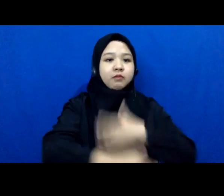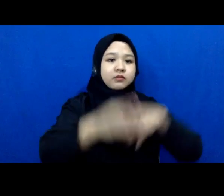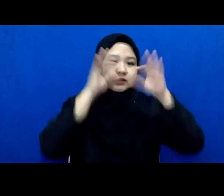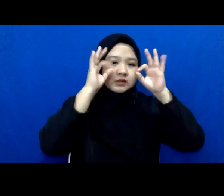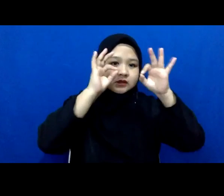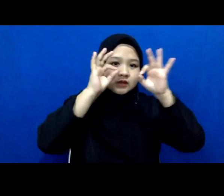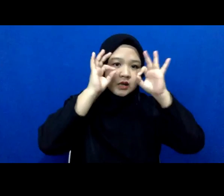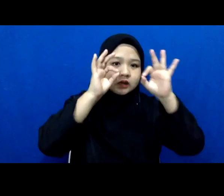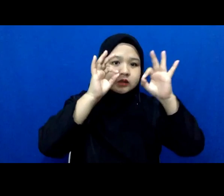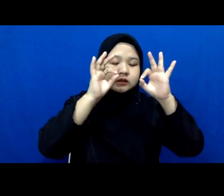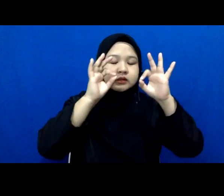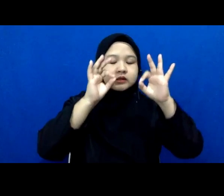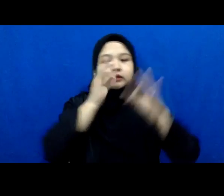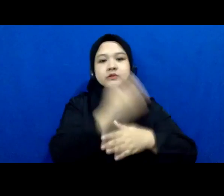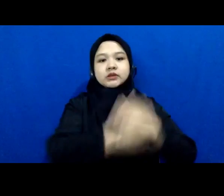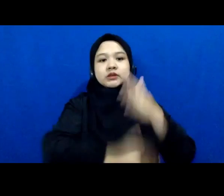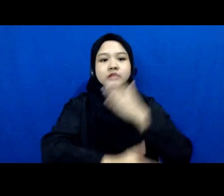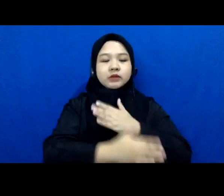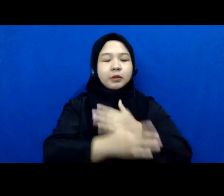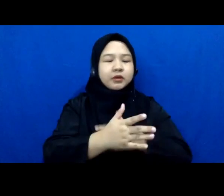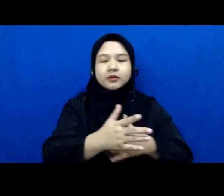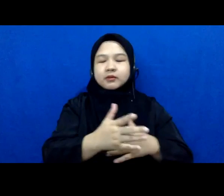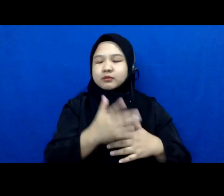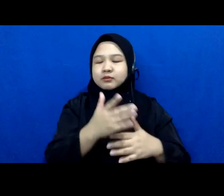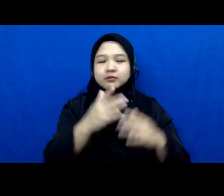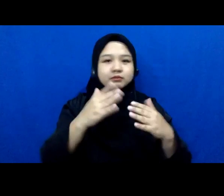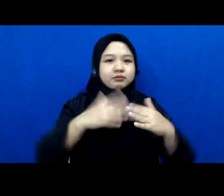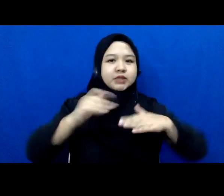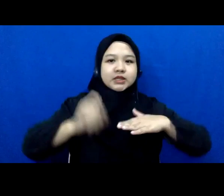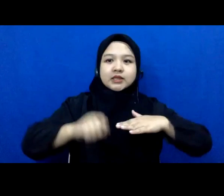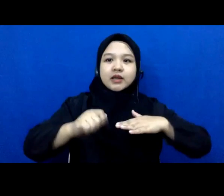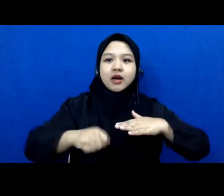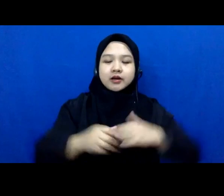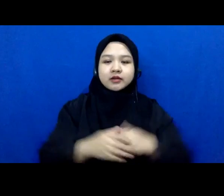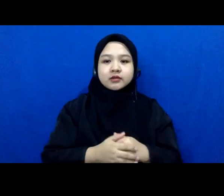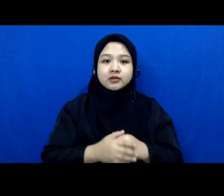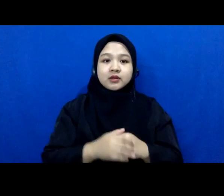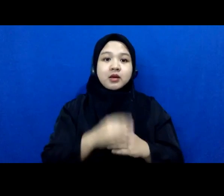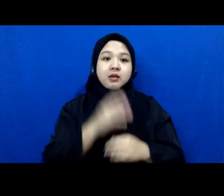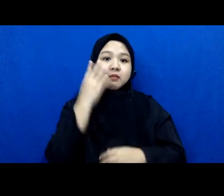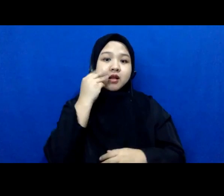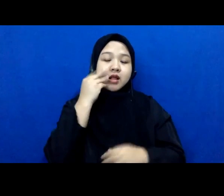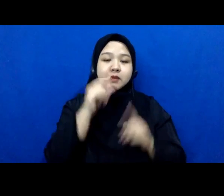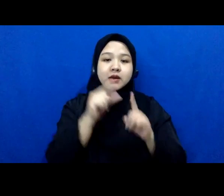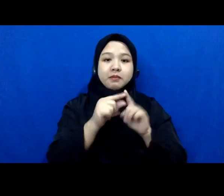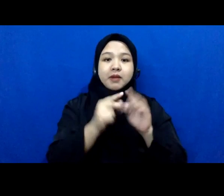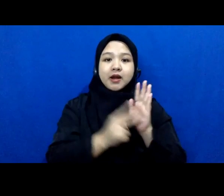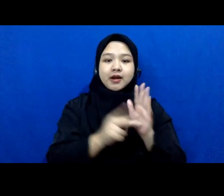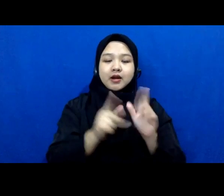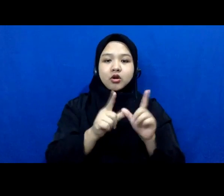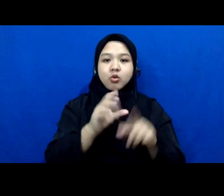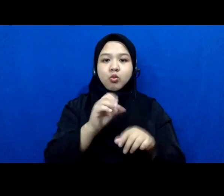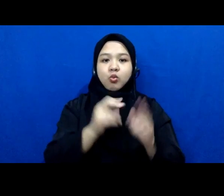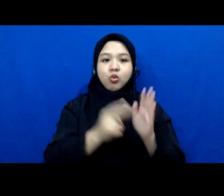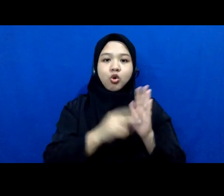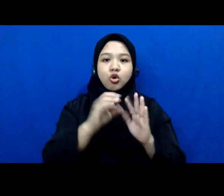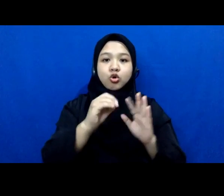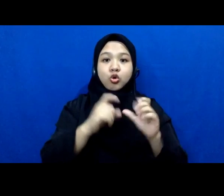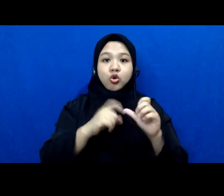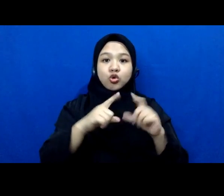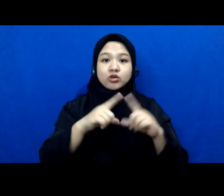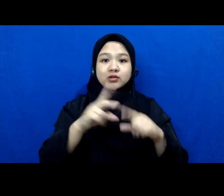kalau dari pengalaman PNU Nosari itu memang kondisi kondisi proses